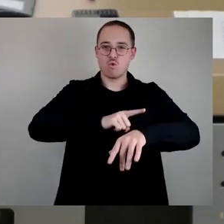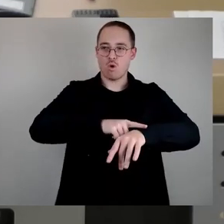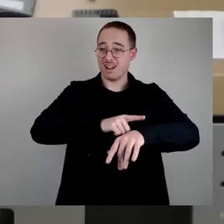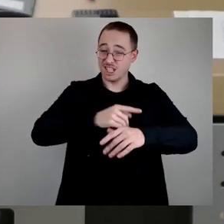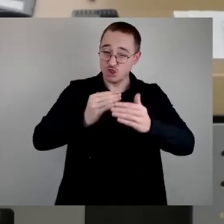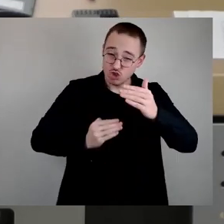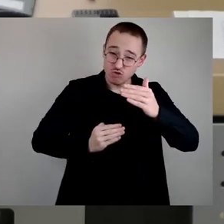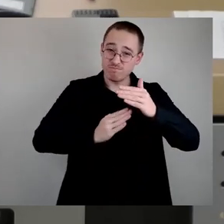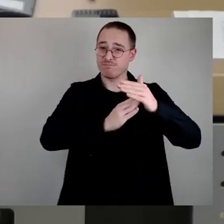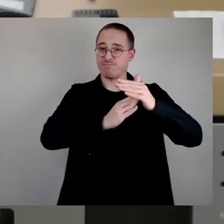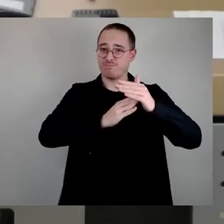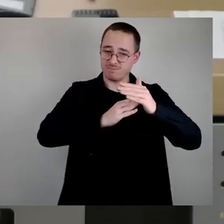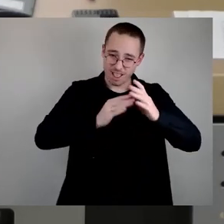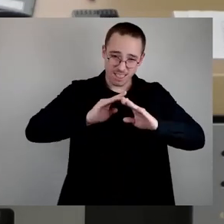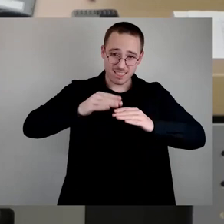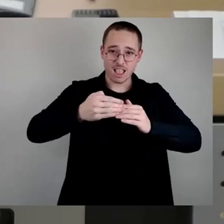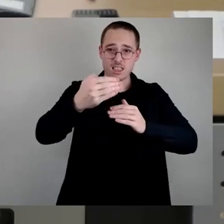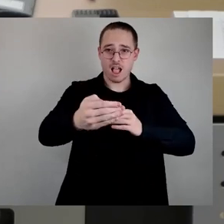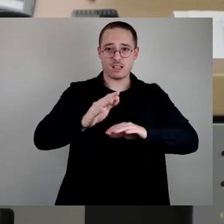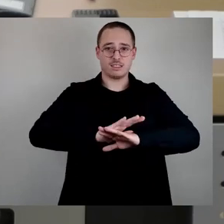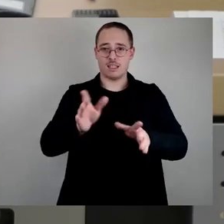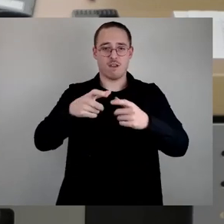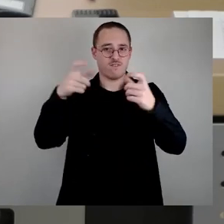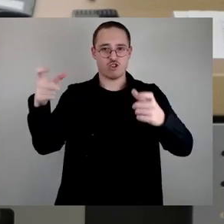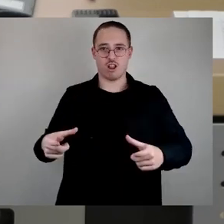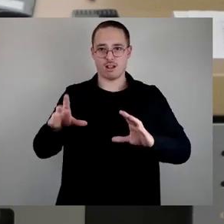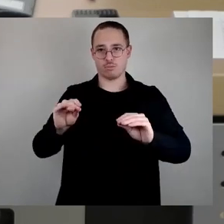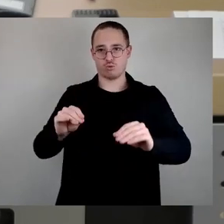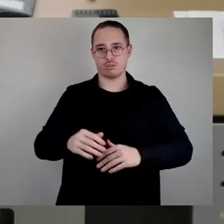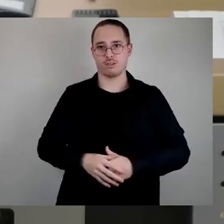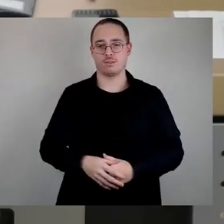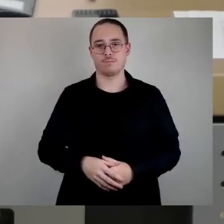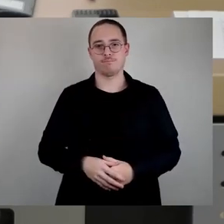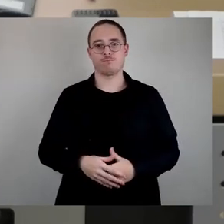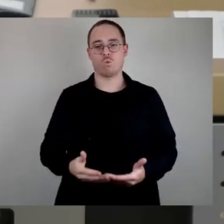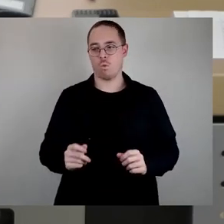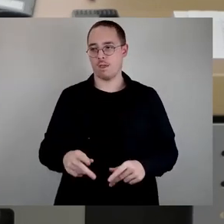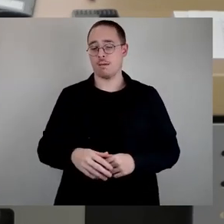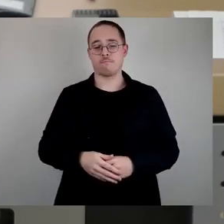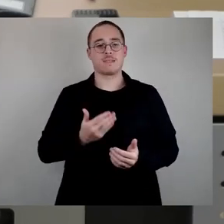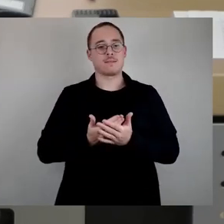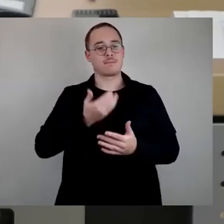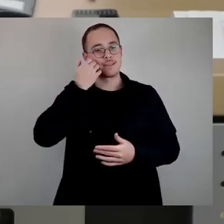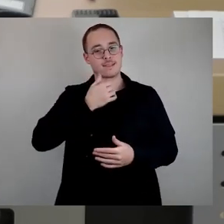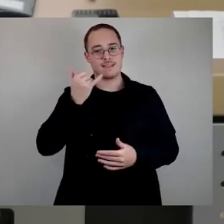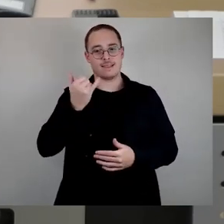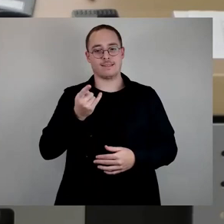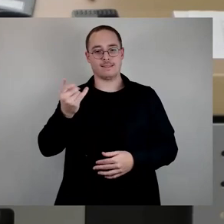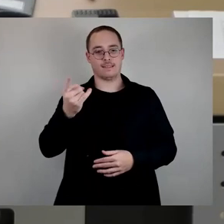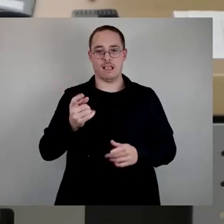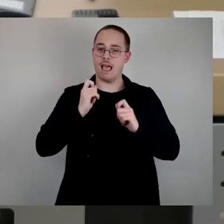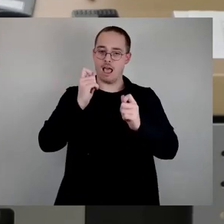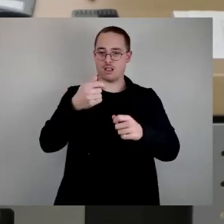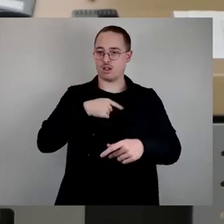Eigentlich wollte ich gerne, dass wir uns nach dieser Aktuellen Stunde mit unserem Antrag beschäftigen. Wir haben die Verwaltungsvorlage übernommen